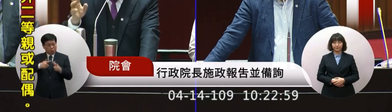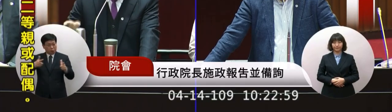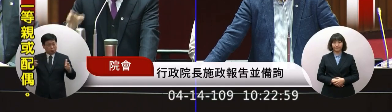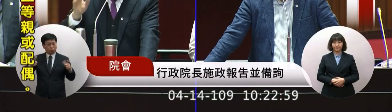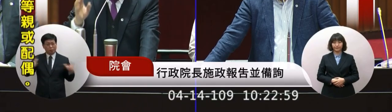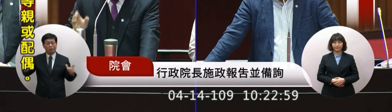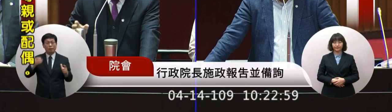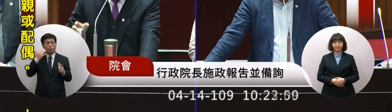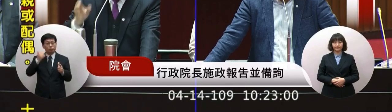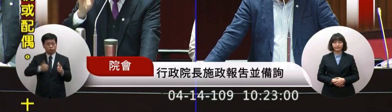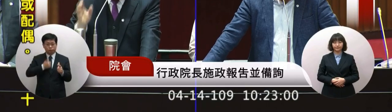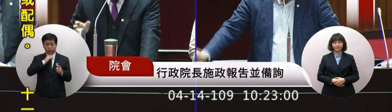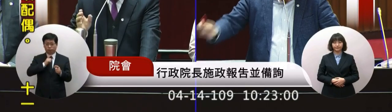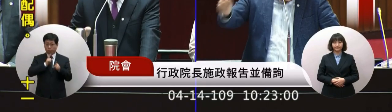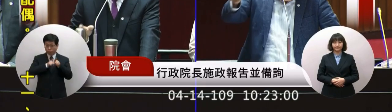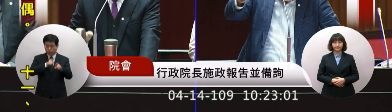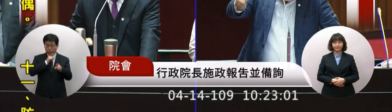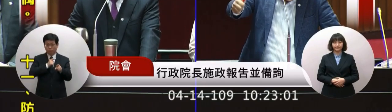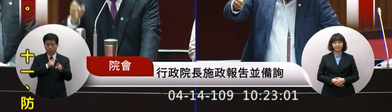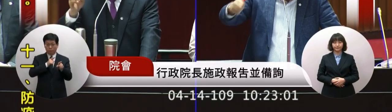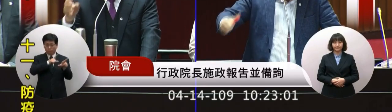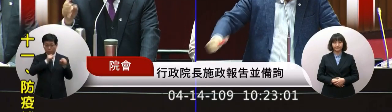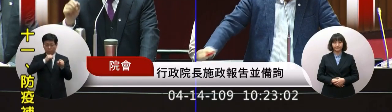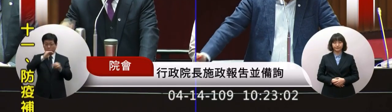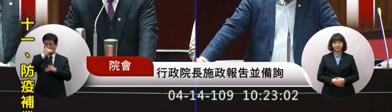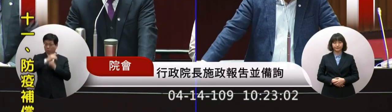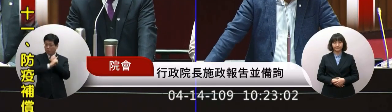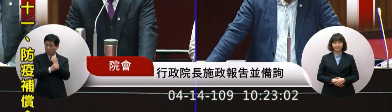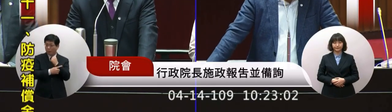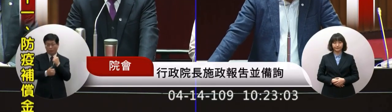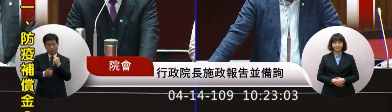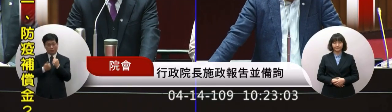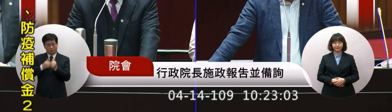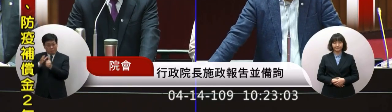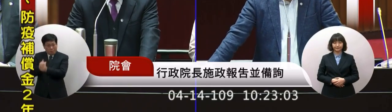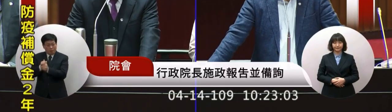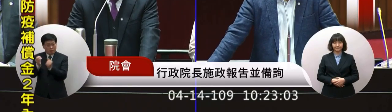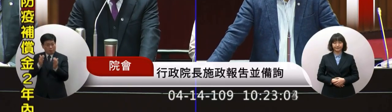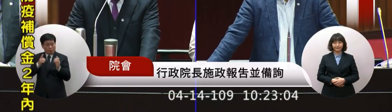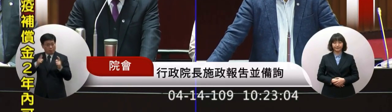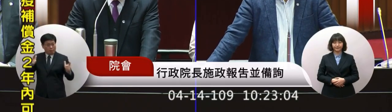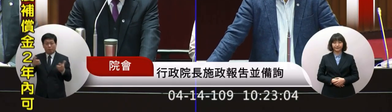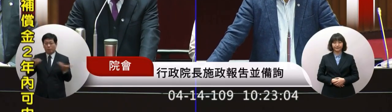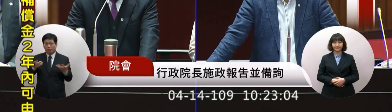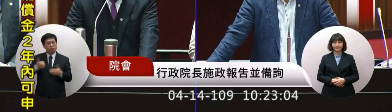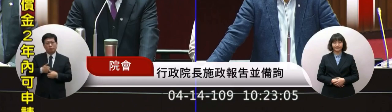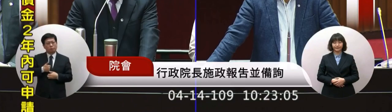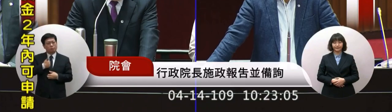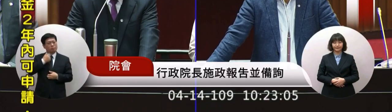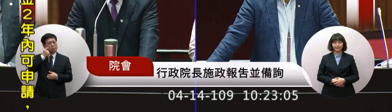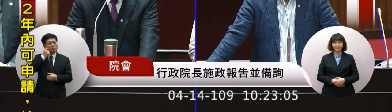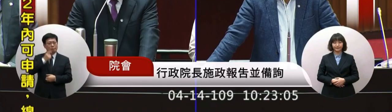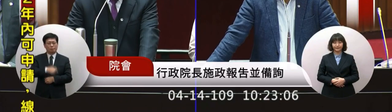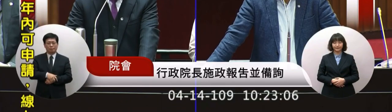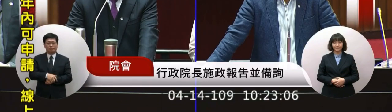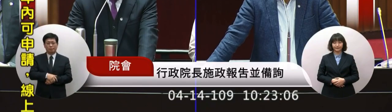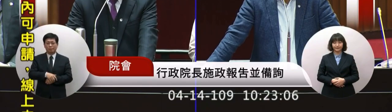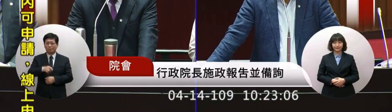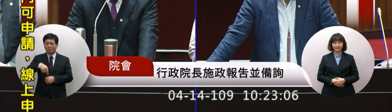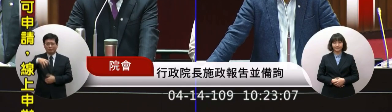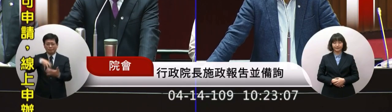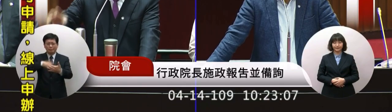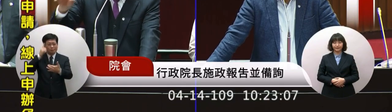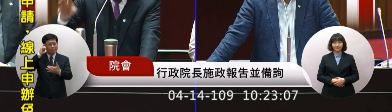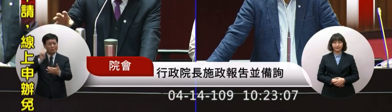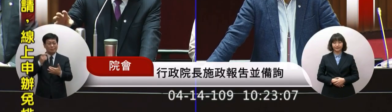欲以有限之法條 神無窮之世事 在世所難能也